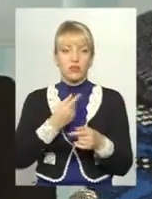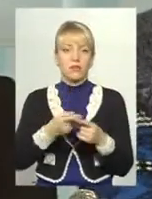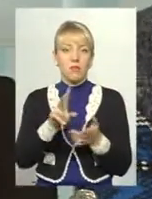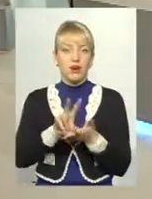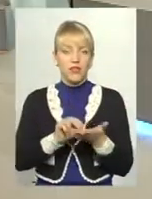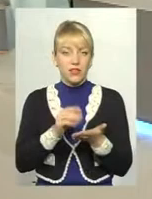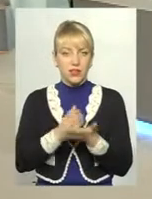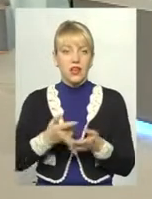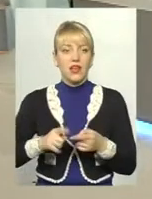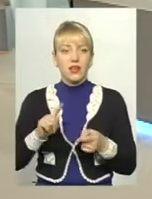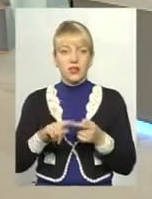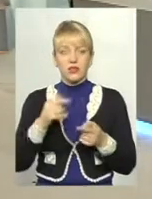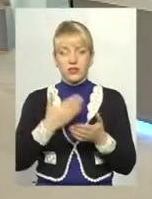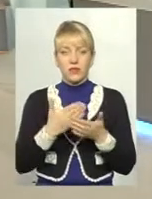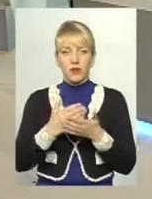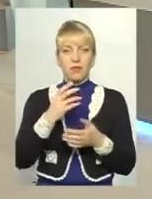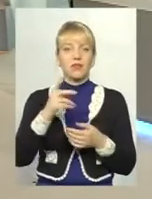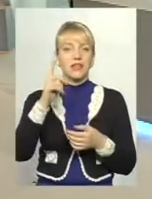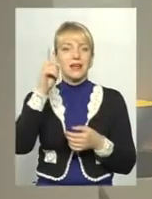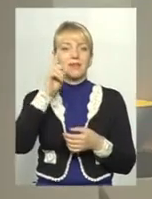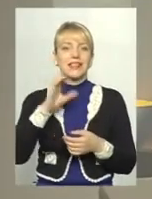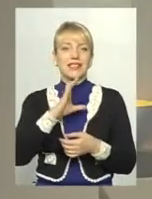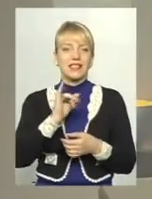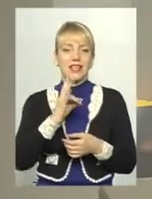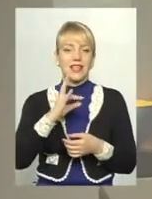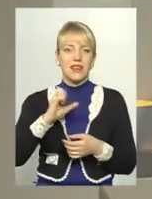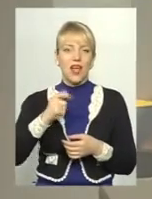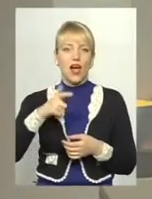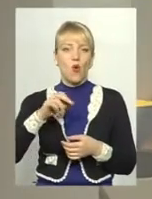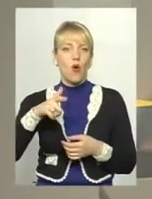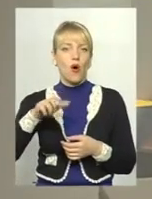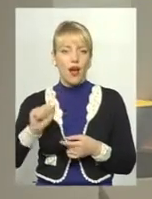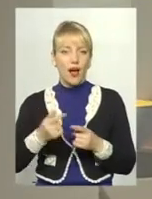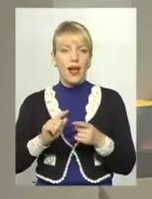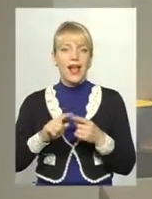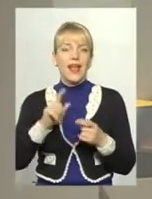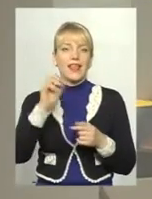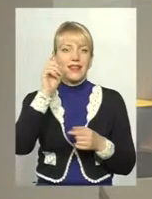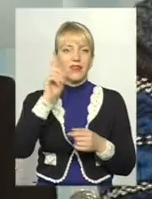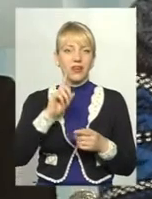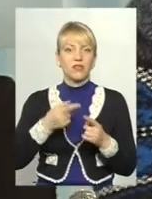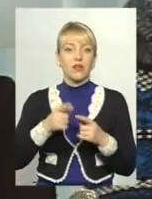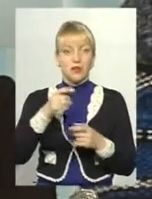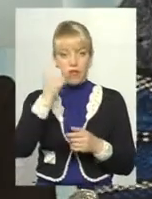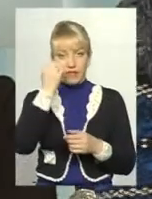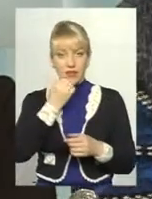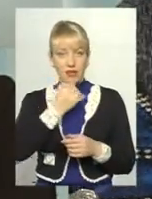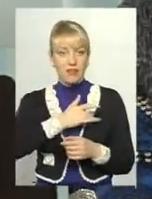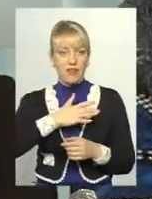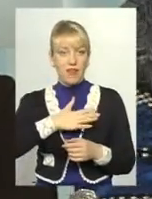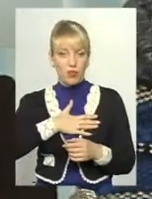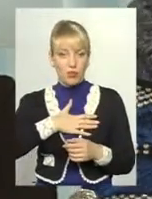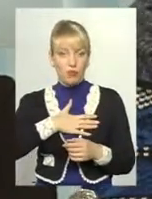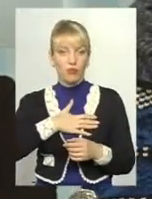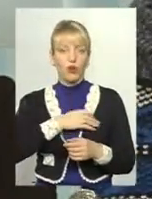знов-таки, вернемся до сатаного синагога. Завдяки теж, я так розумію, приватному капіталу. Це порушена,